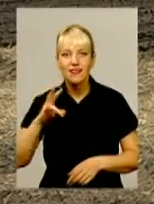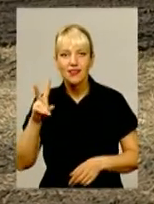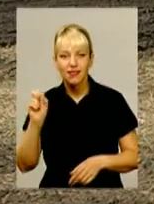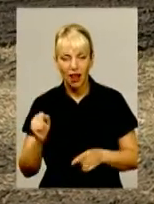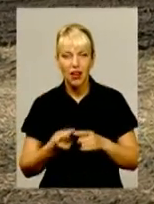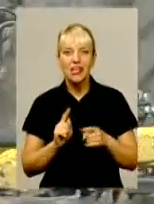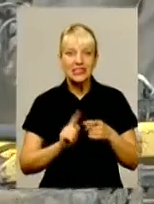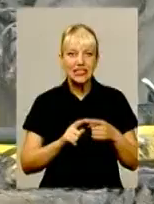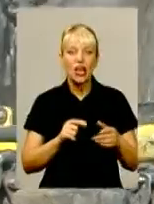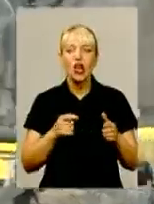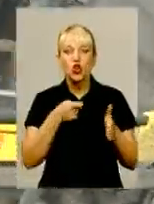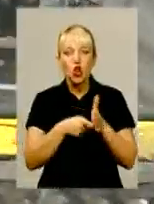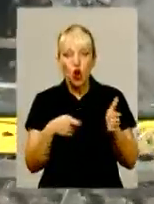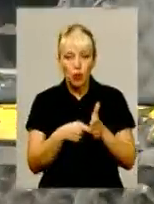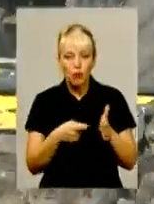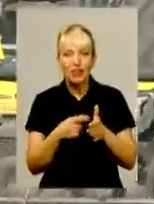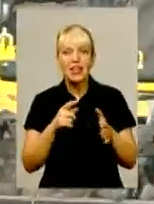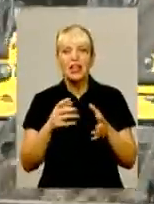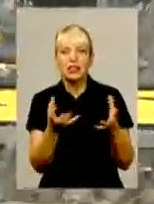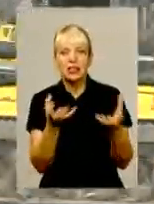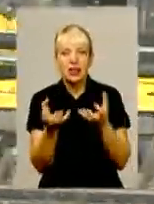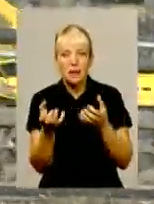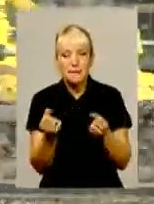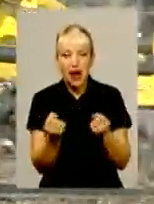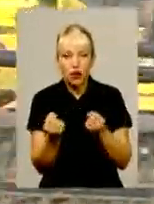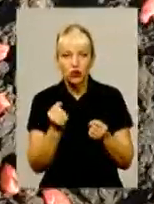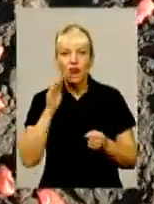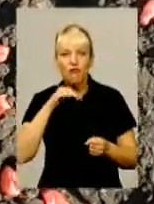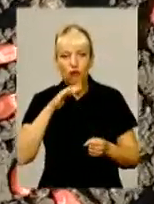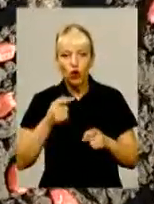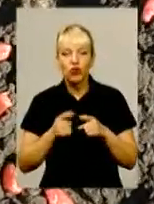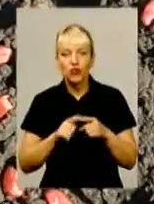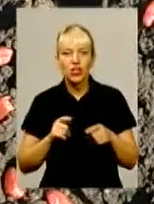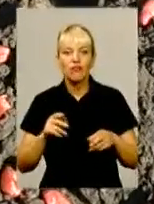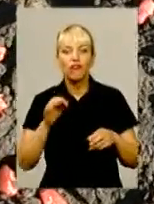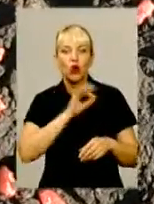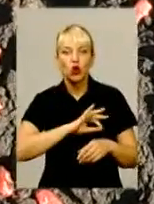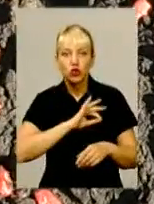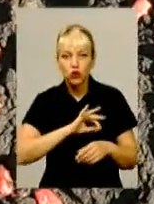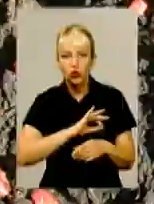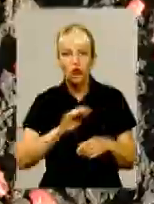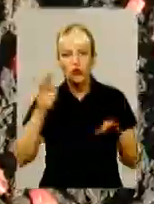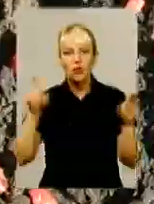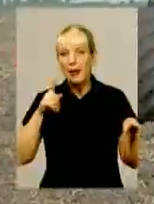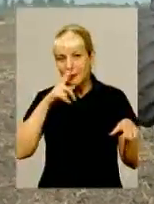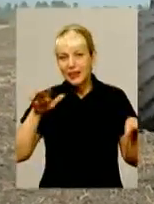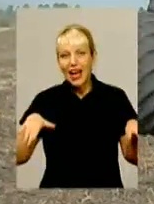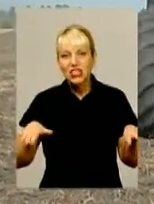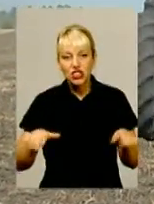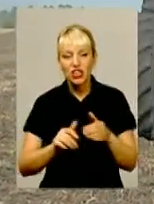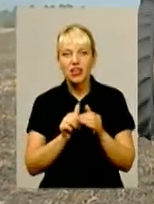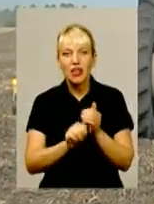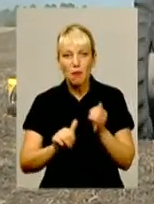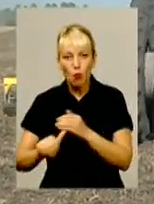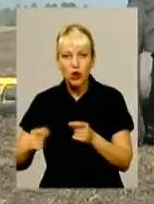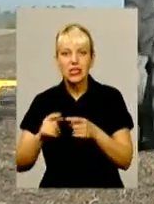– затримують землі воду, що й демонструють працівники потужної аграрної корпорації. Вони використовують пташини і послід у поєднанні з мінеральними добривами.